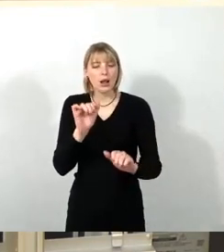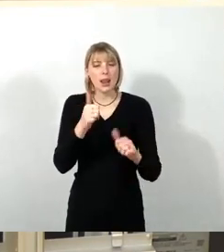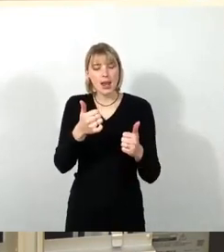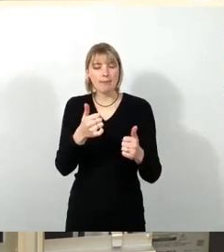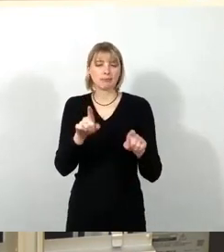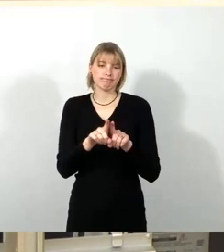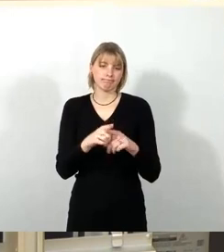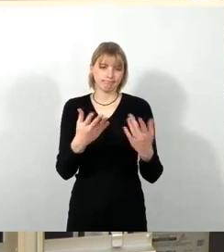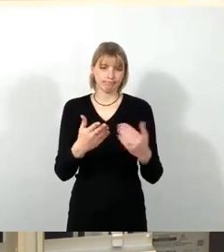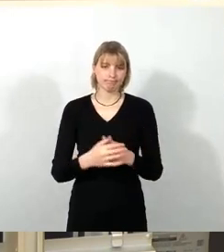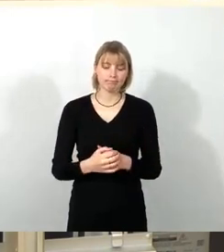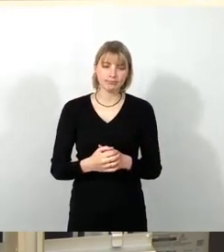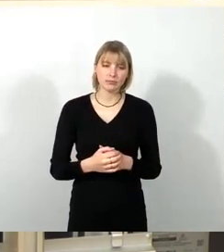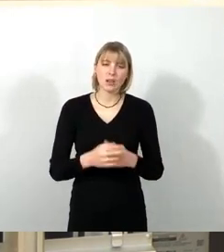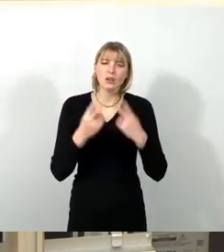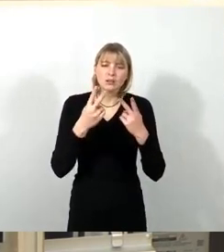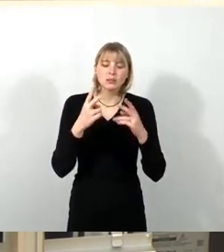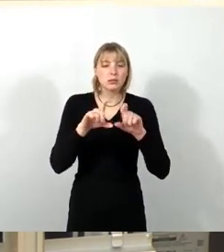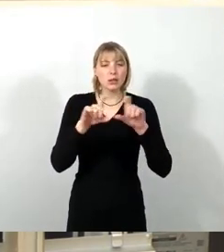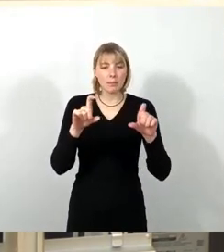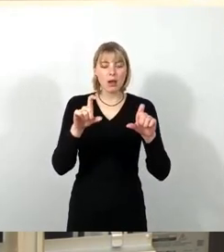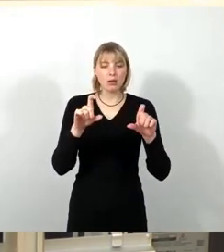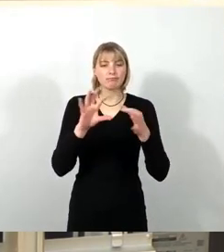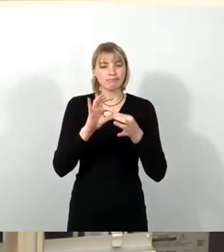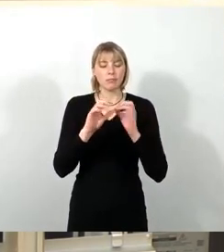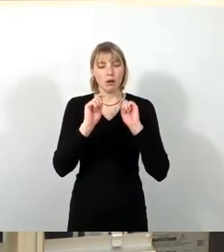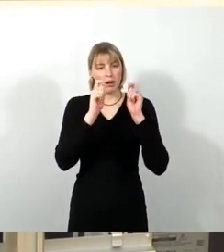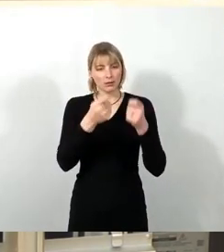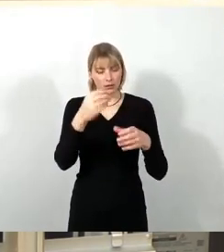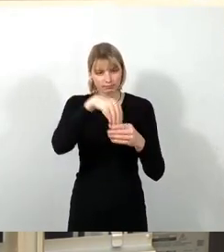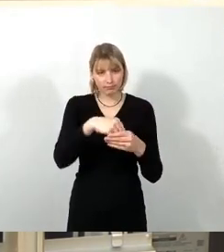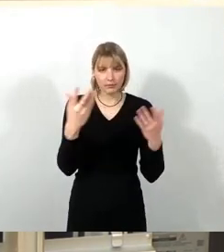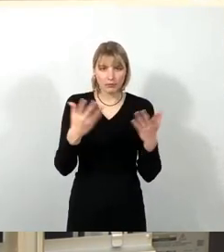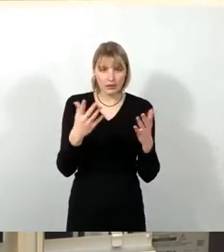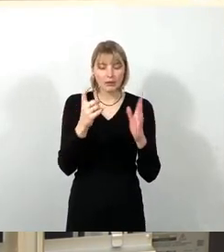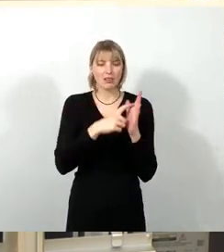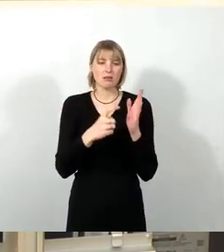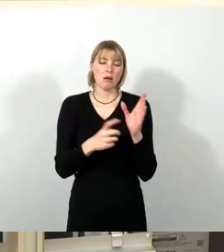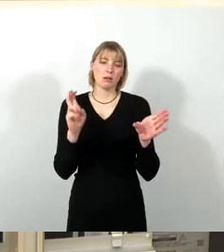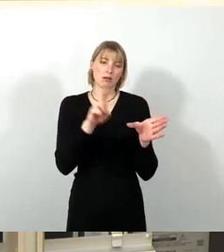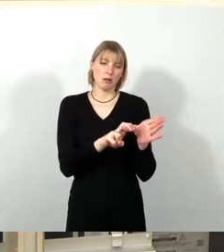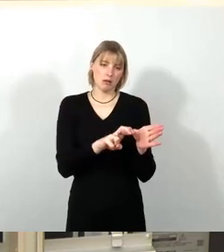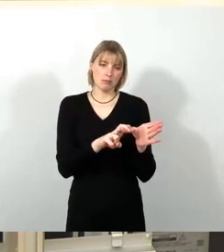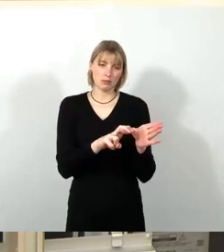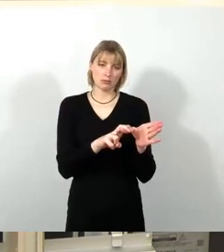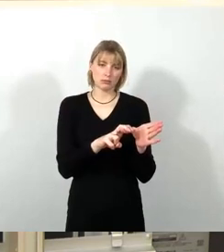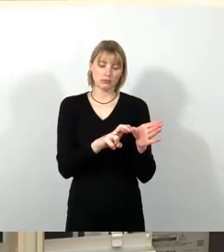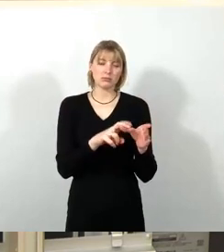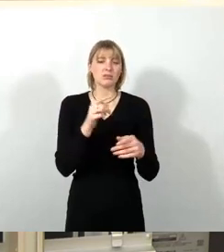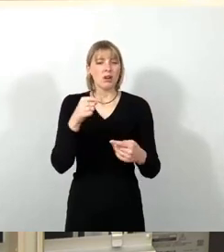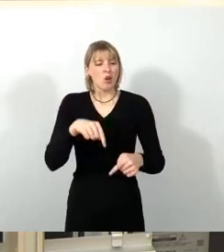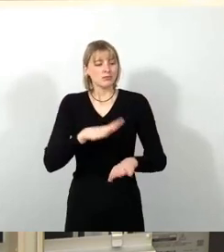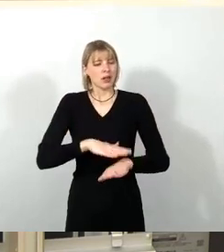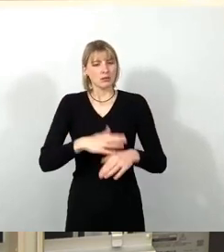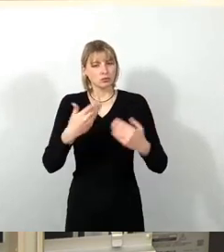wichtiges Thema, was durchaus der Antrag innehat, ist die digitale Teilhabe. Ja, in der heutigen Zeit ist es wichtig, dass man